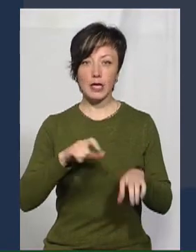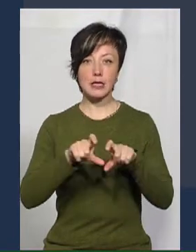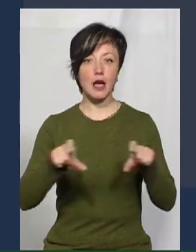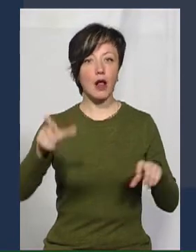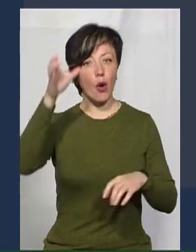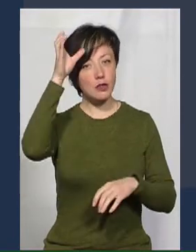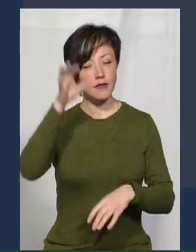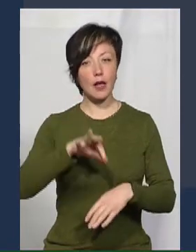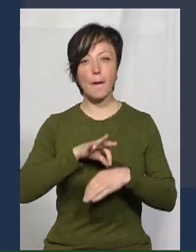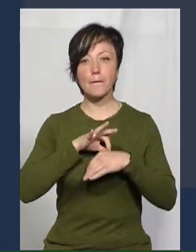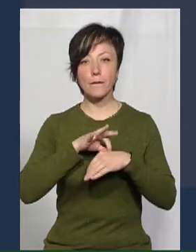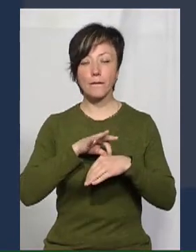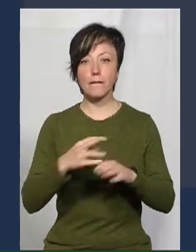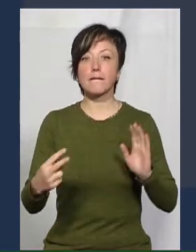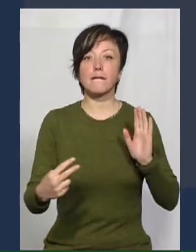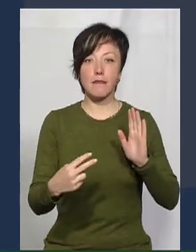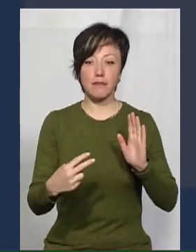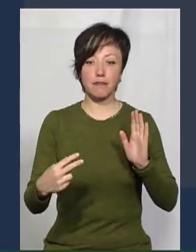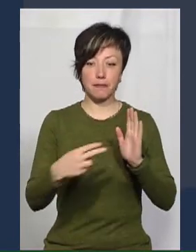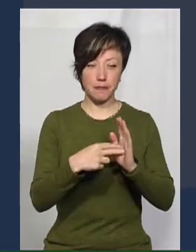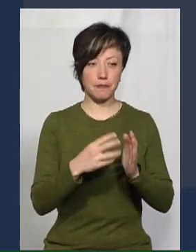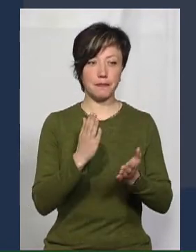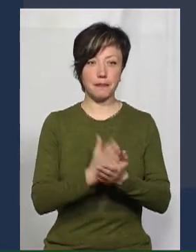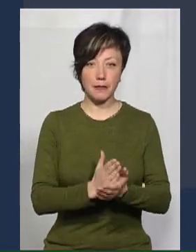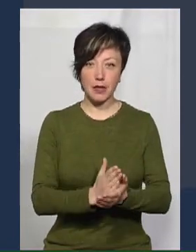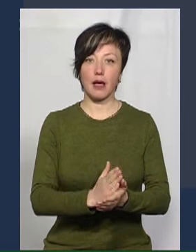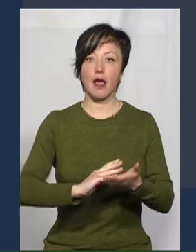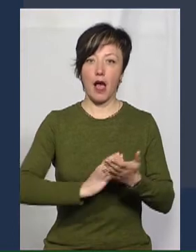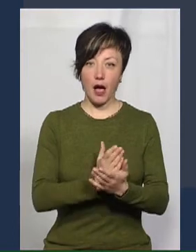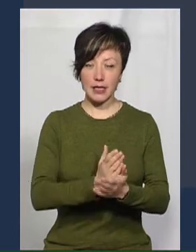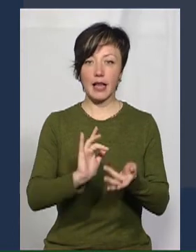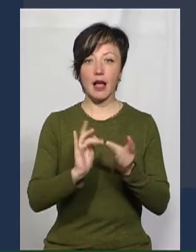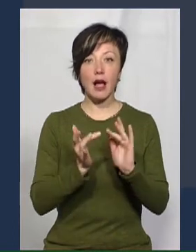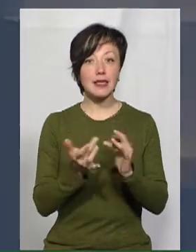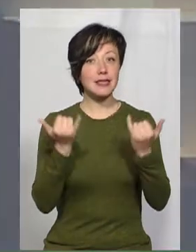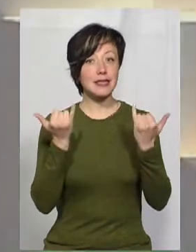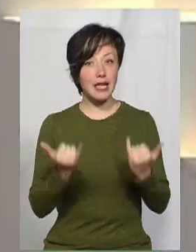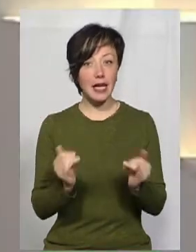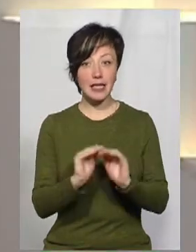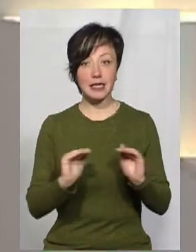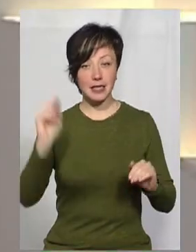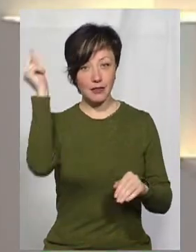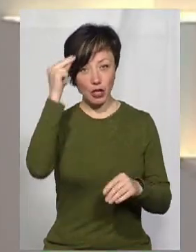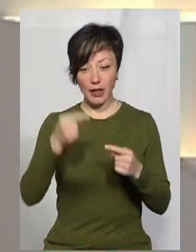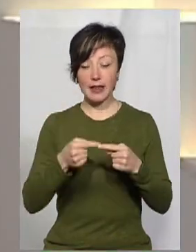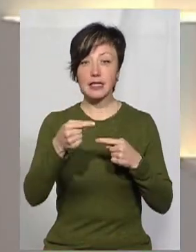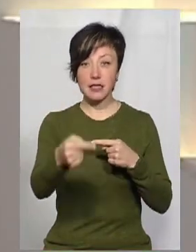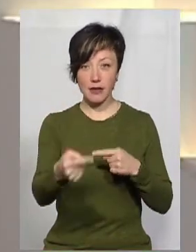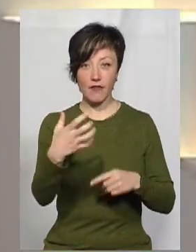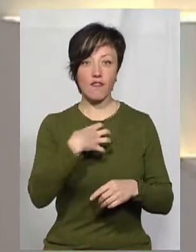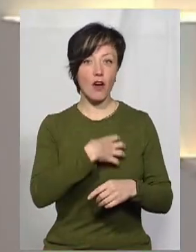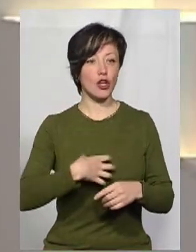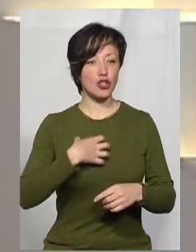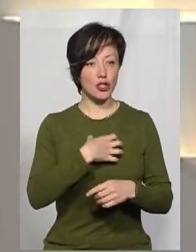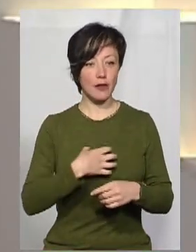проведено якісний інтернет. У закладах освіти, зрозуміло. Але ж зараз діти навчаються дистанційно, і їм